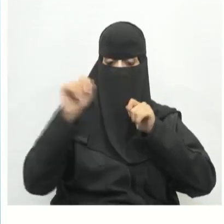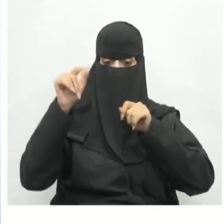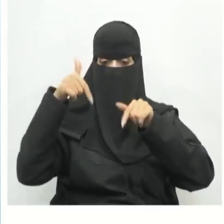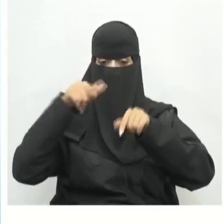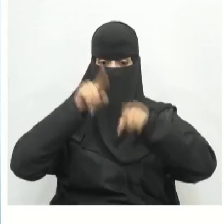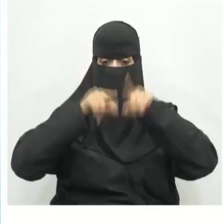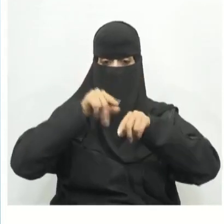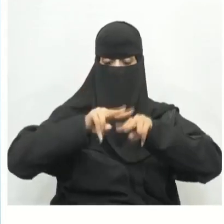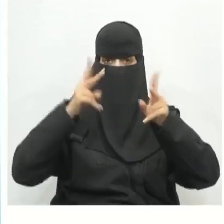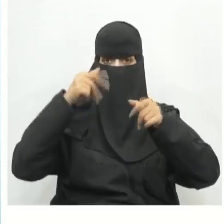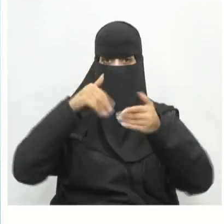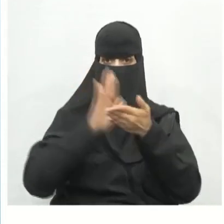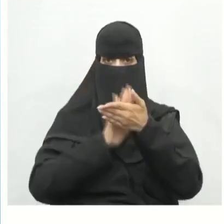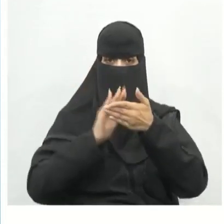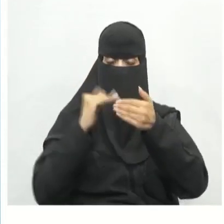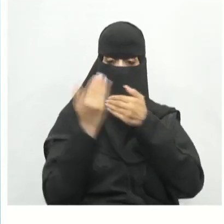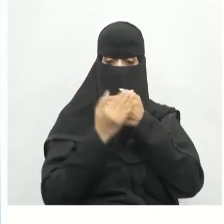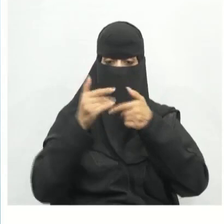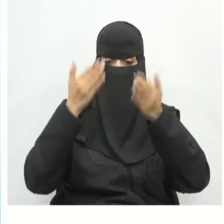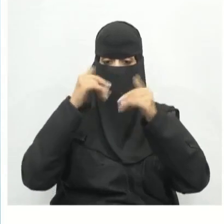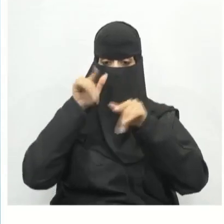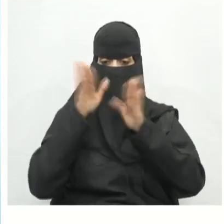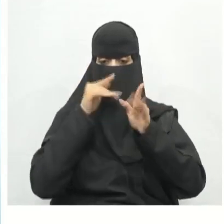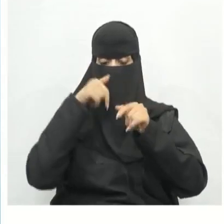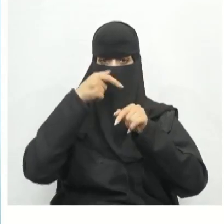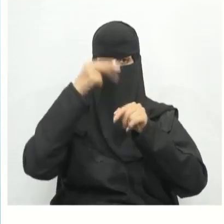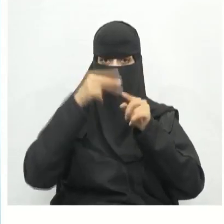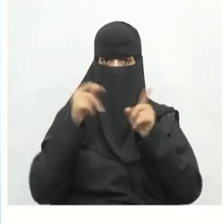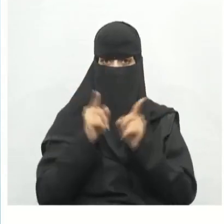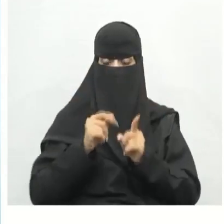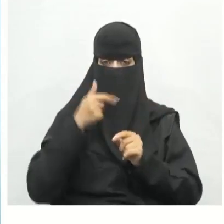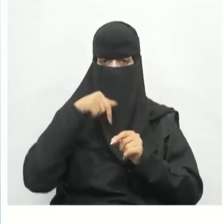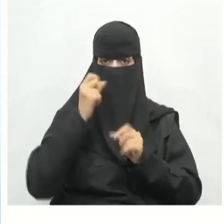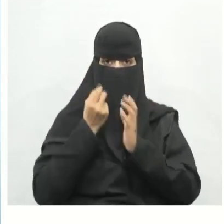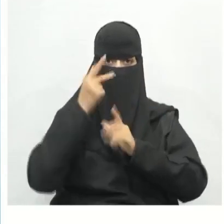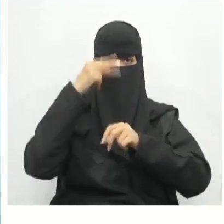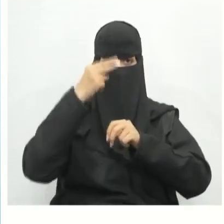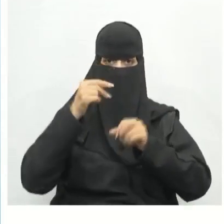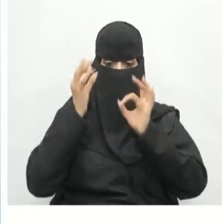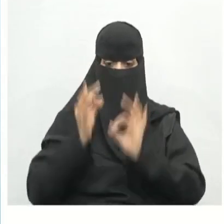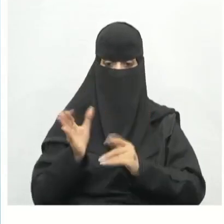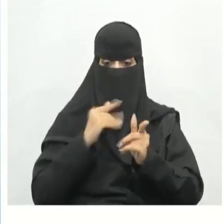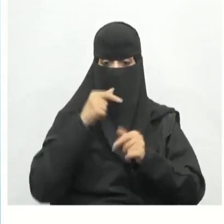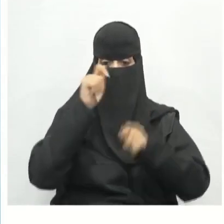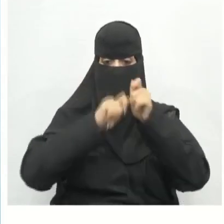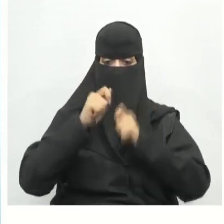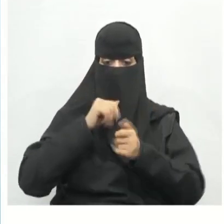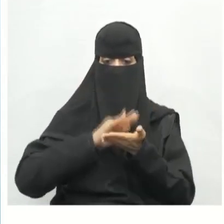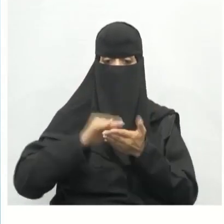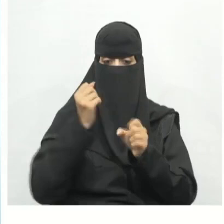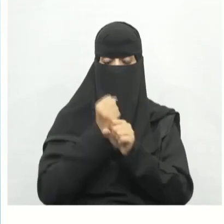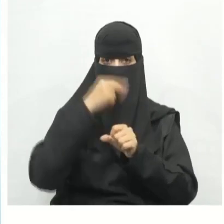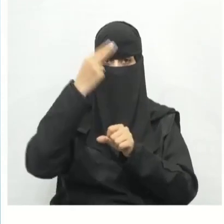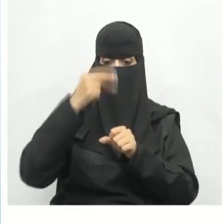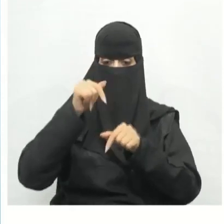يميز الاختلاف بين البطانة والبذق يحدد القيود في عمليات تصميم ودورها في ابتكار تصاميم دقيقة يستخدم أسطح العمل